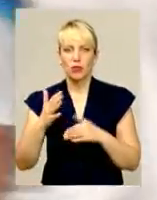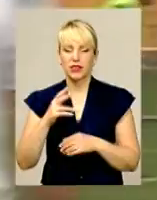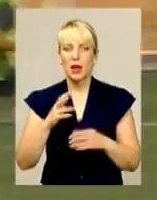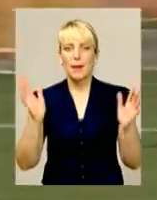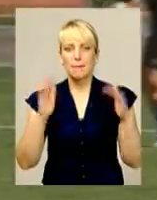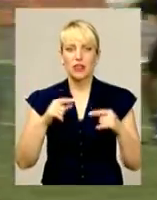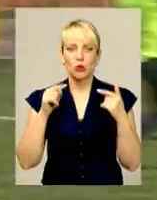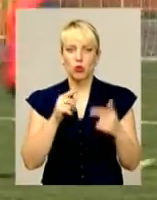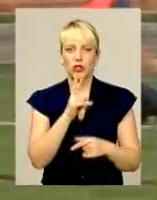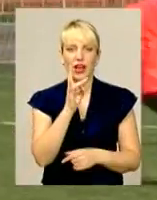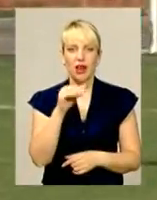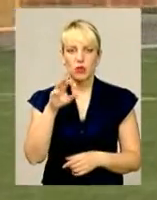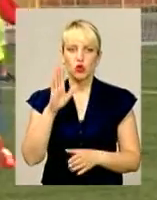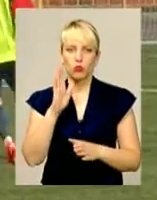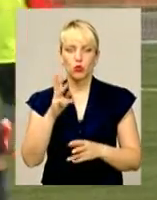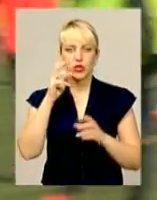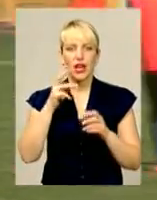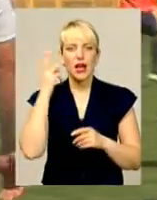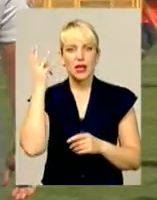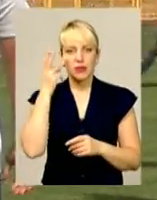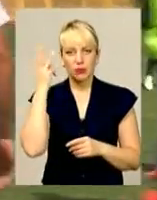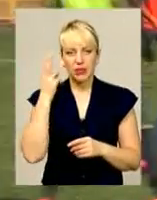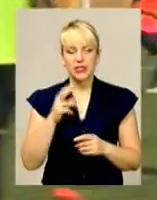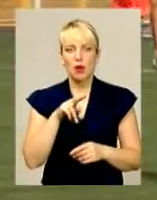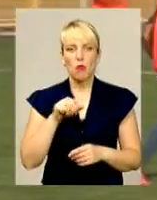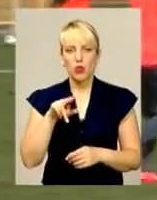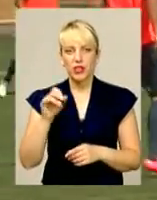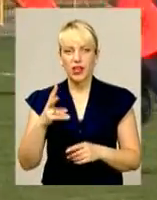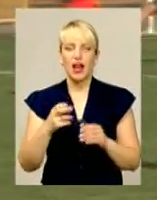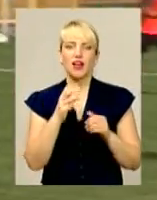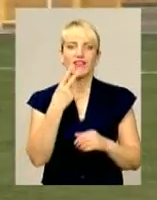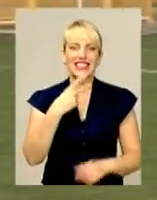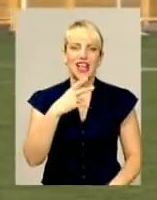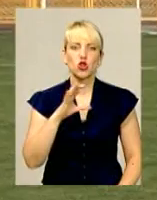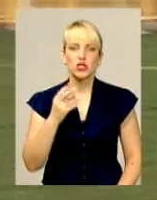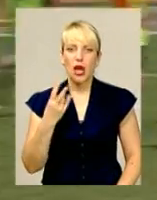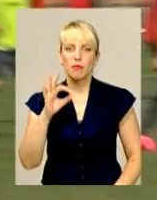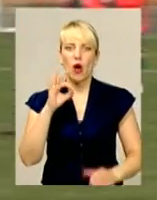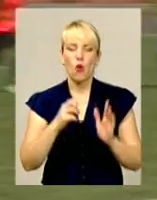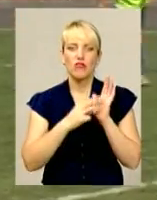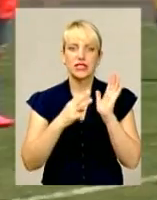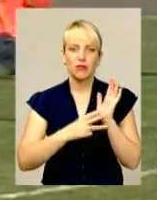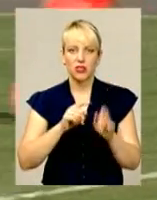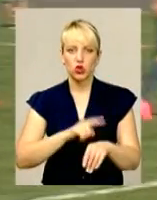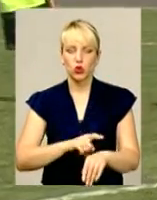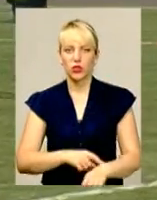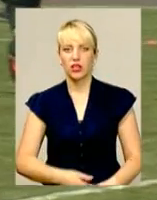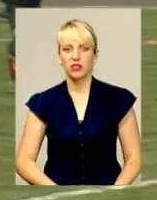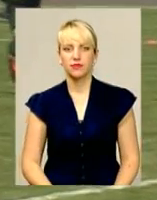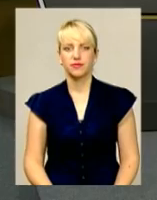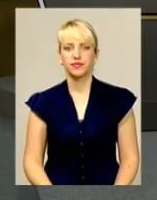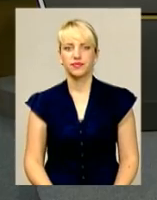Кременю відбудеться на Хмельницькому стадіоні Поділля 20 серпня о 18-й. Ярослав Анташевська, Максим Захарченко для інформаційного випуску.